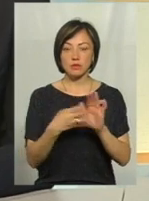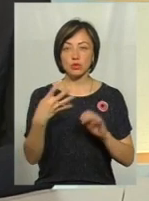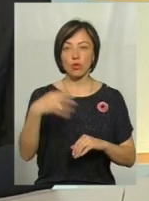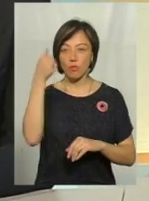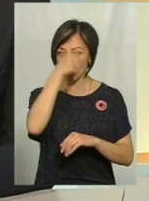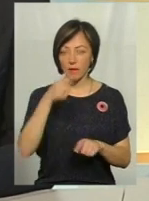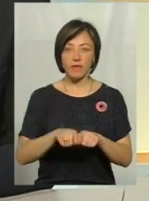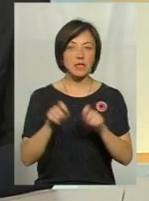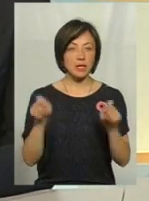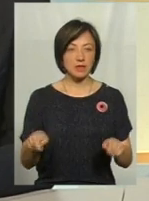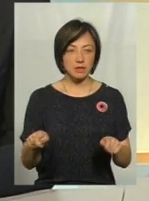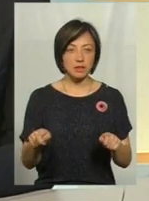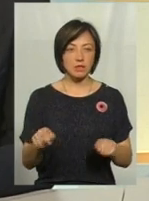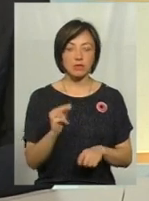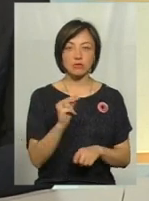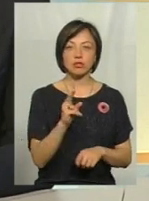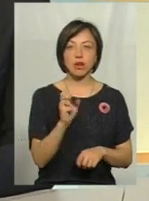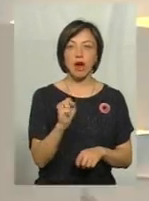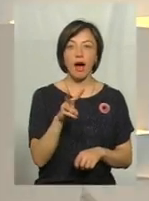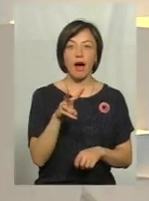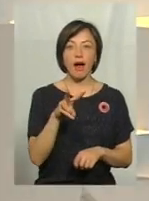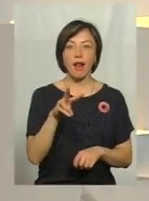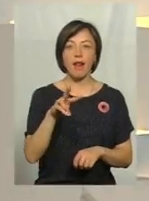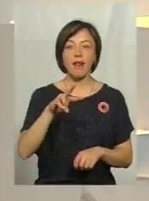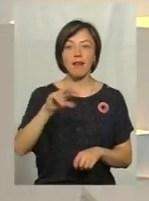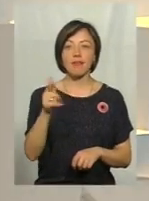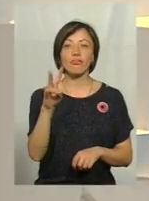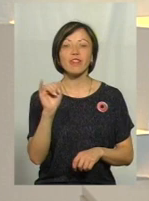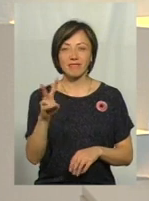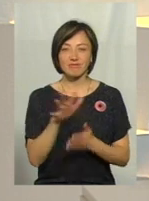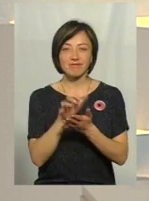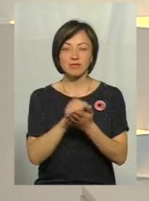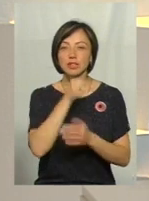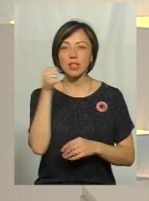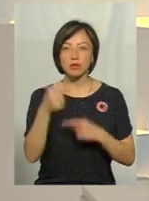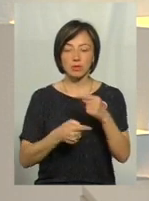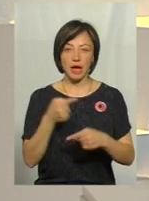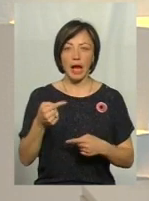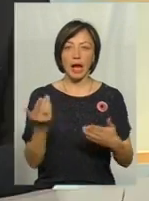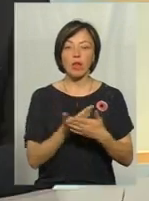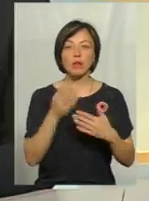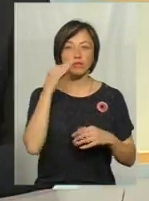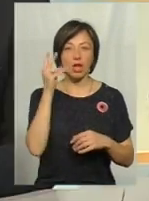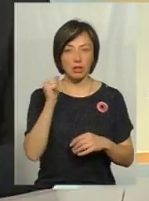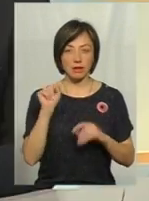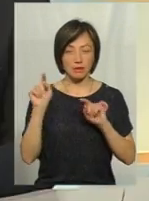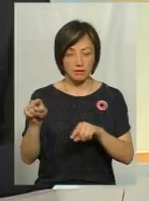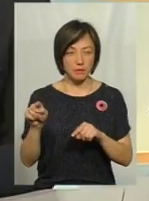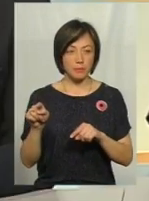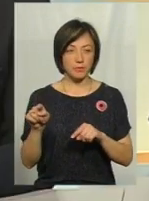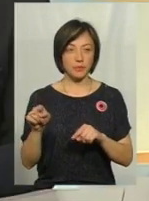відкрився «Чкальник», як називали, хтось старше покоління, тепер кінотеатр Шевченка. Так ось,